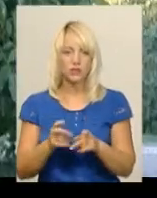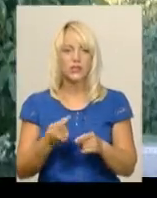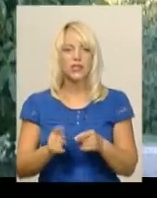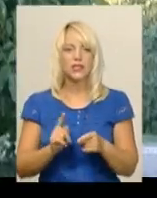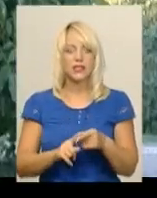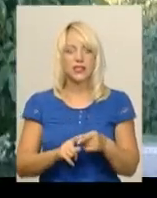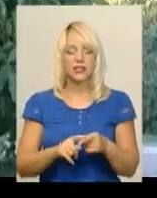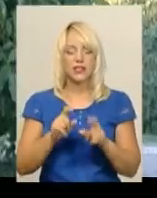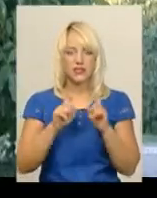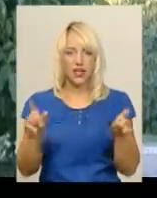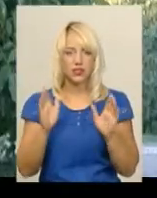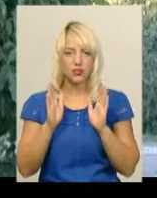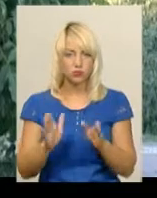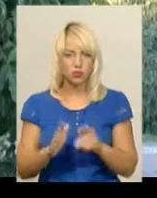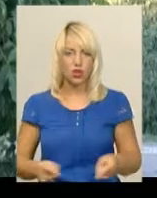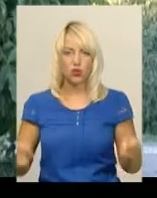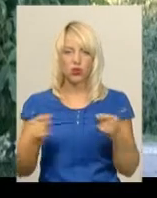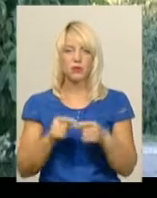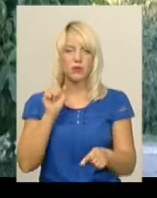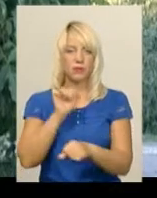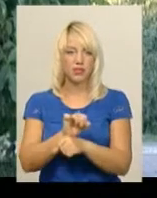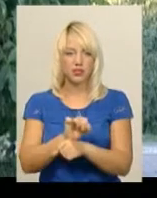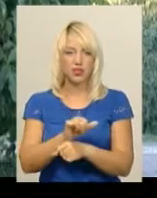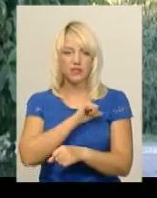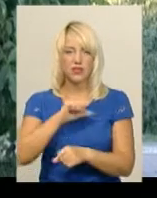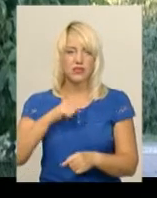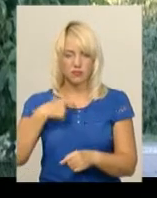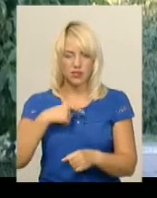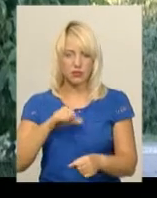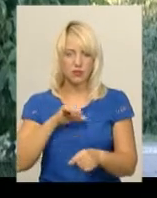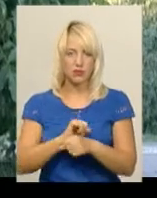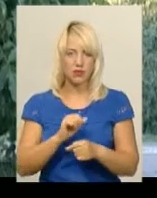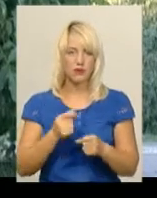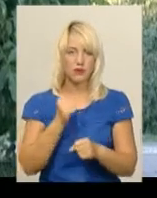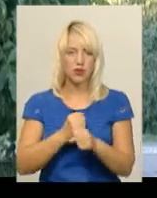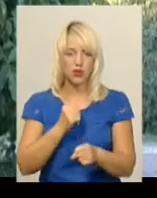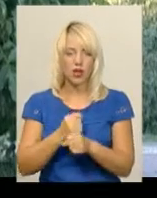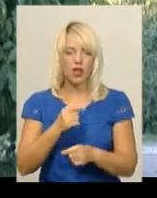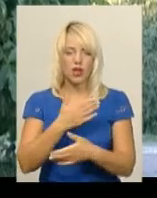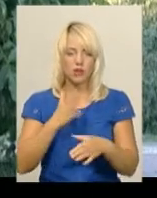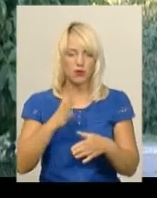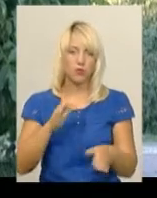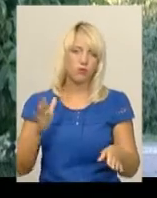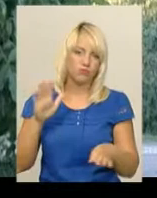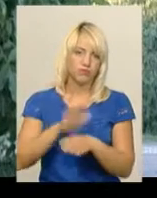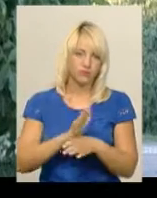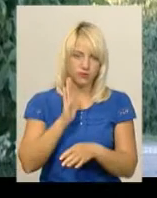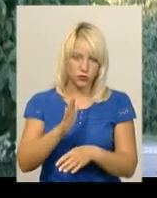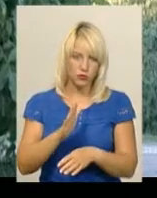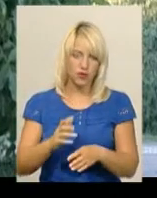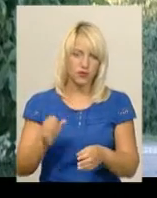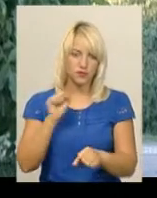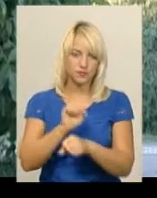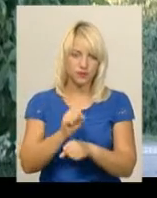заклад буде однозначно, він сам фактично припинив експлуатацію. Ми будемо припиняти ще своєї постанови. Крім цього,